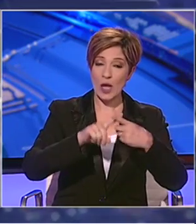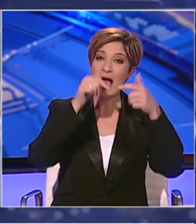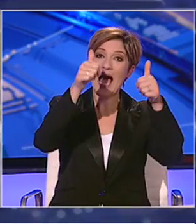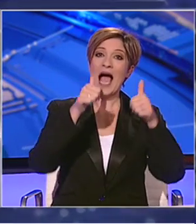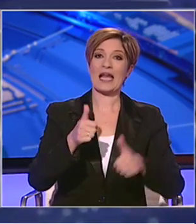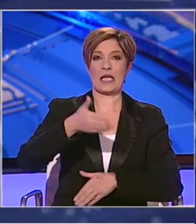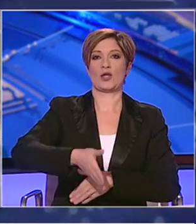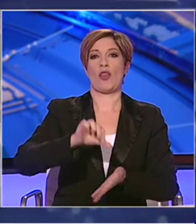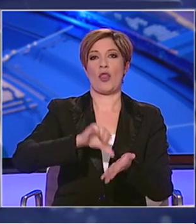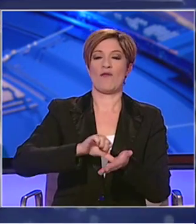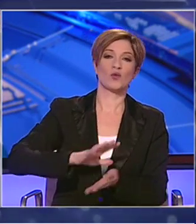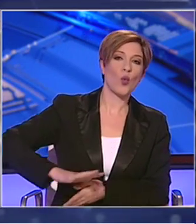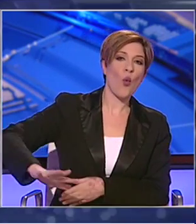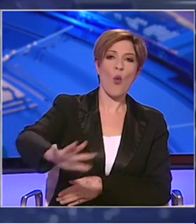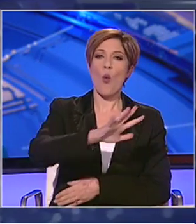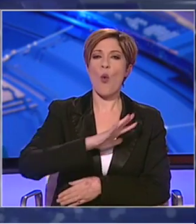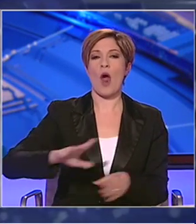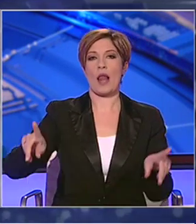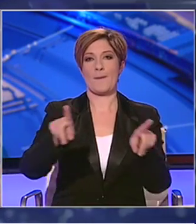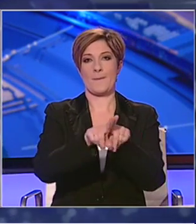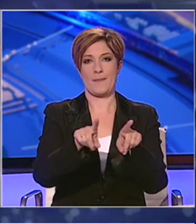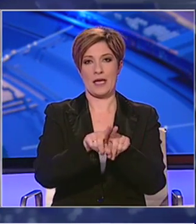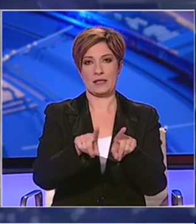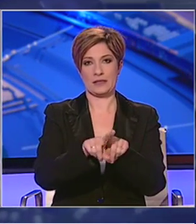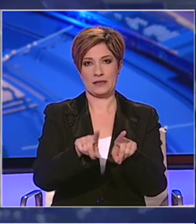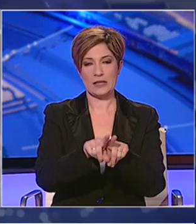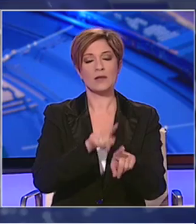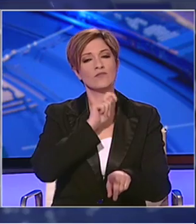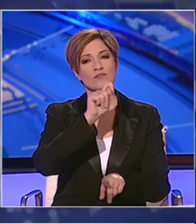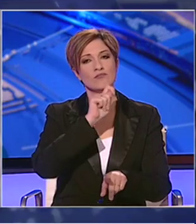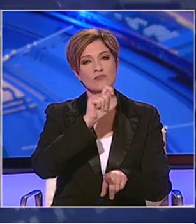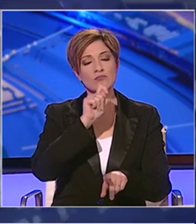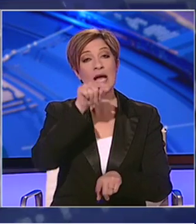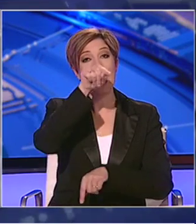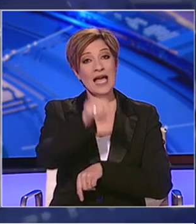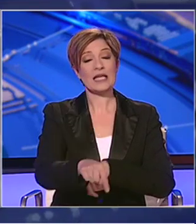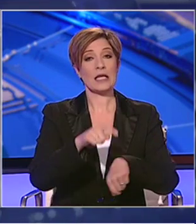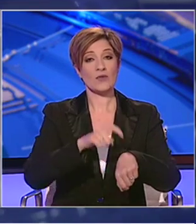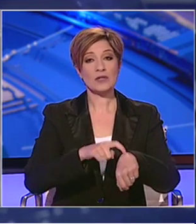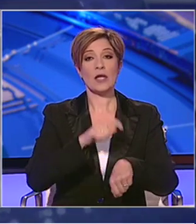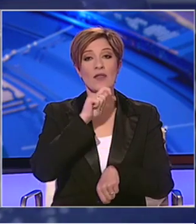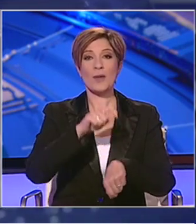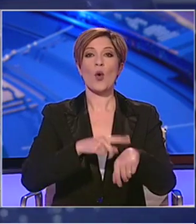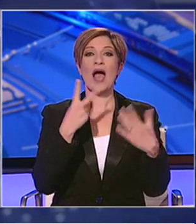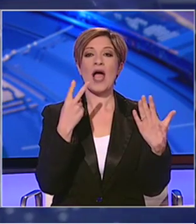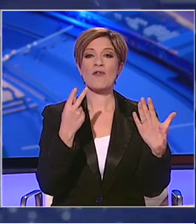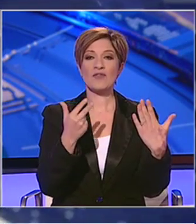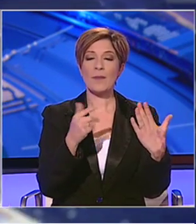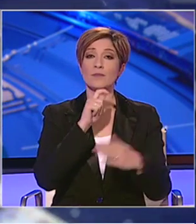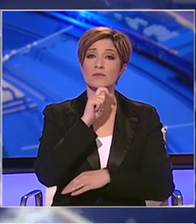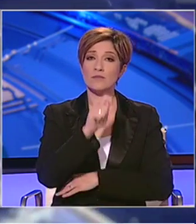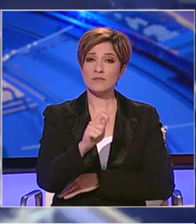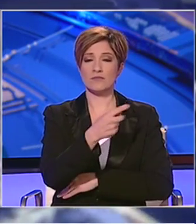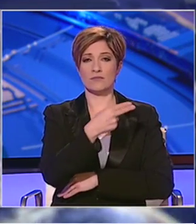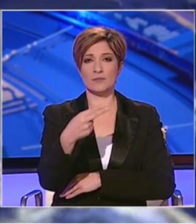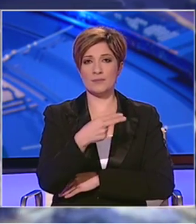Λευκοσίας, αμέσως μετά την ολοκλήρωση της Συνόδου περί της 7 και 30 στην οποία θα υπάρχουν, όπως μαθαίνουμε, ισχυρές